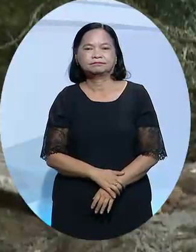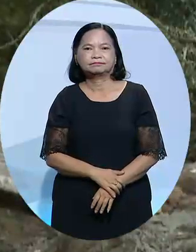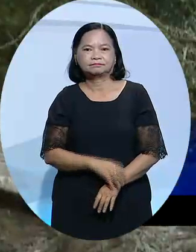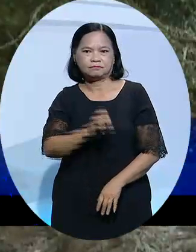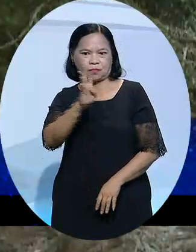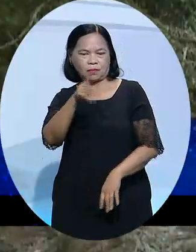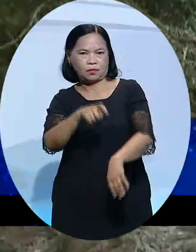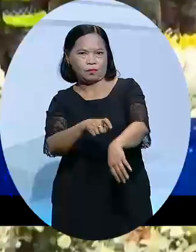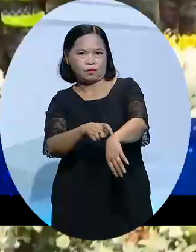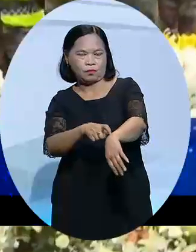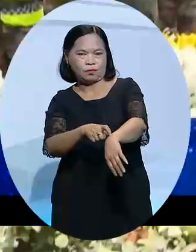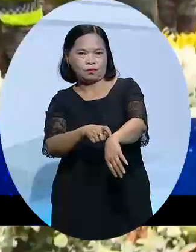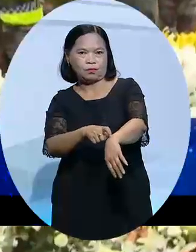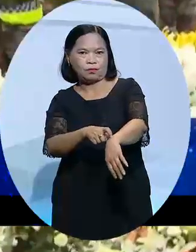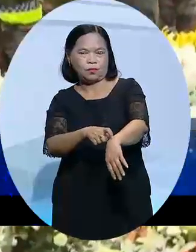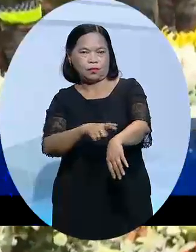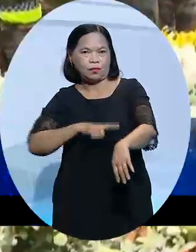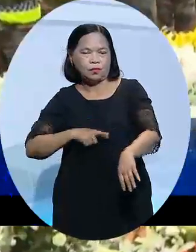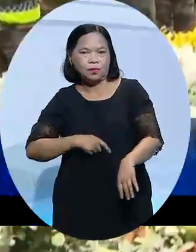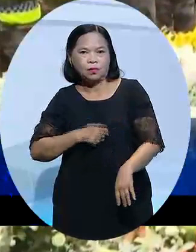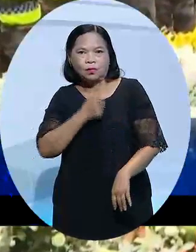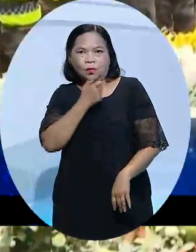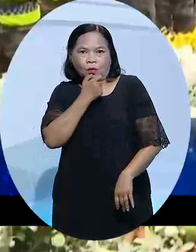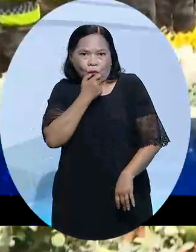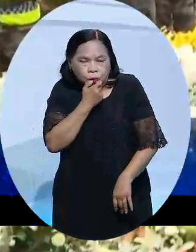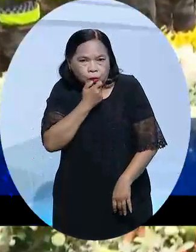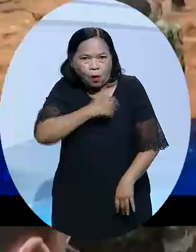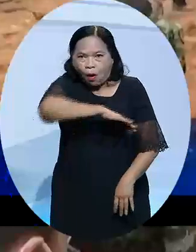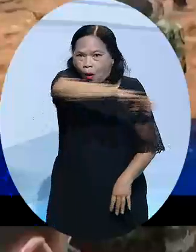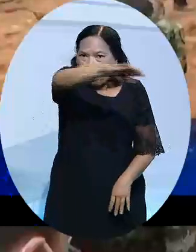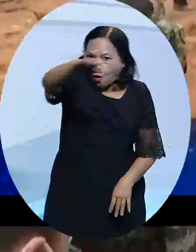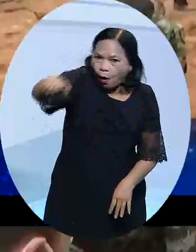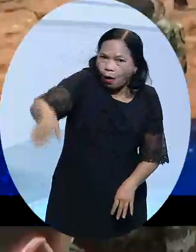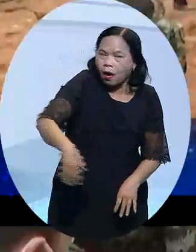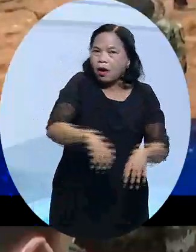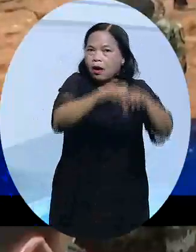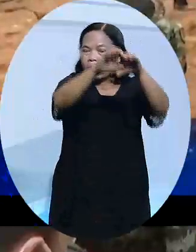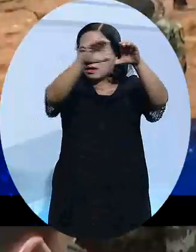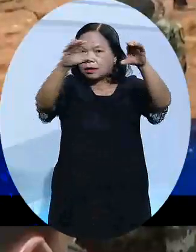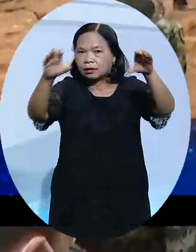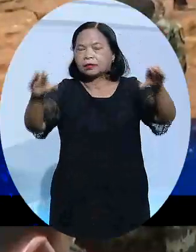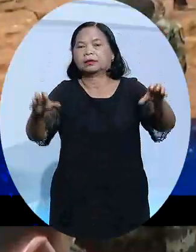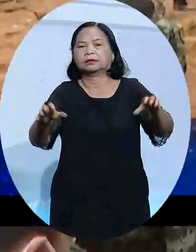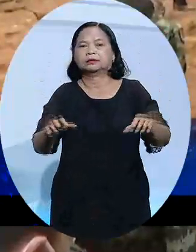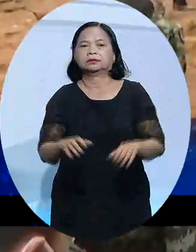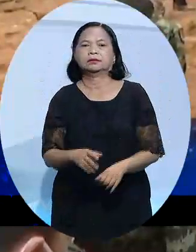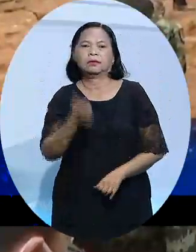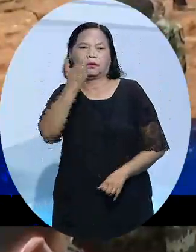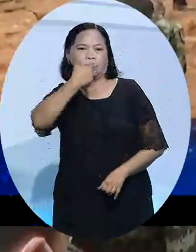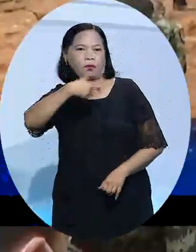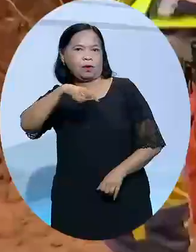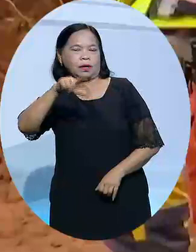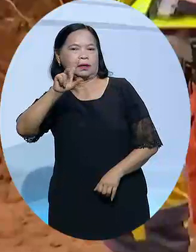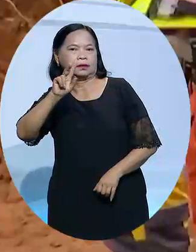Do đúng 14 giờ theo giờ địa phương, tiếng còi hụ đã gian lên khắp khu vực miền núi ở huyện Đàng Quyền tại khu tự trị dân tộc Chuan, Quảng Tây.